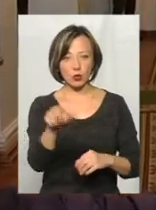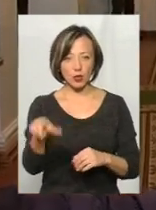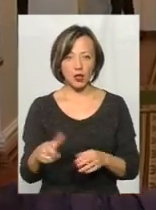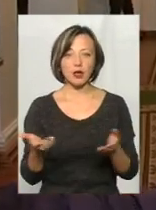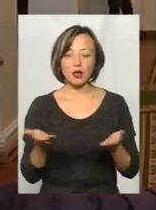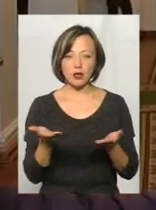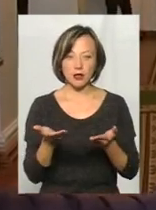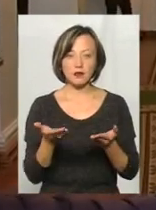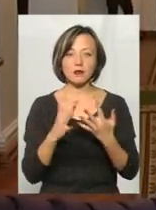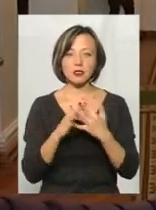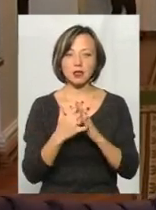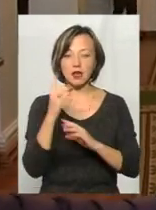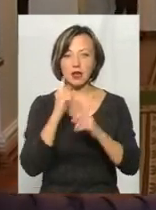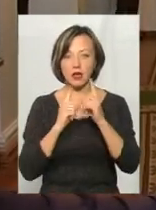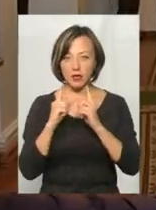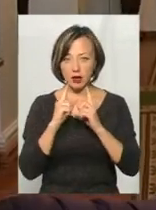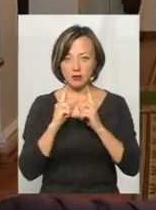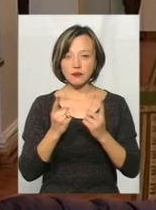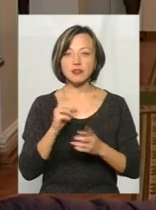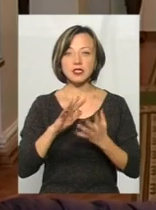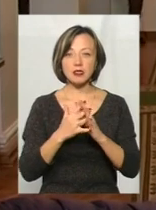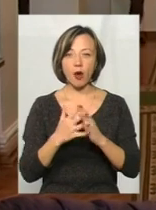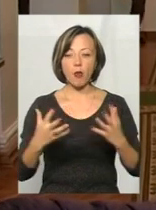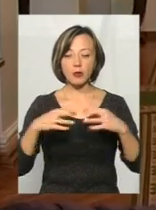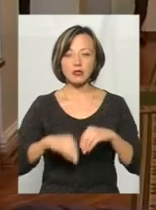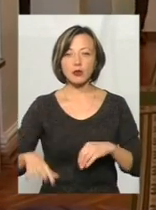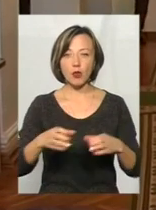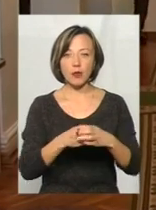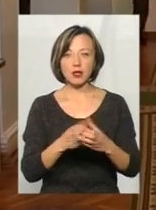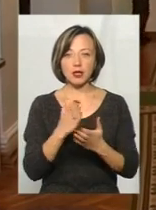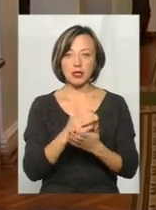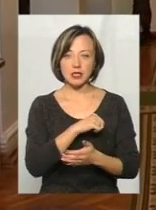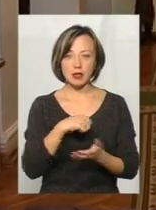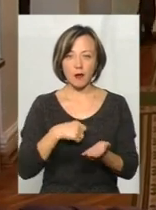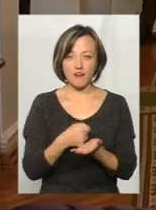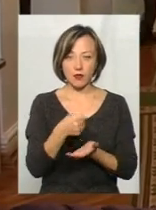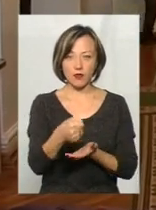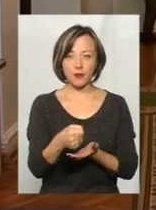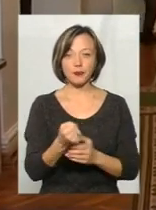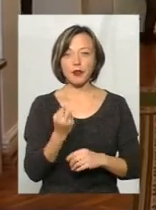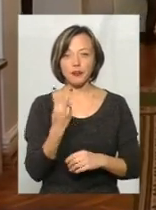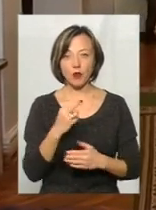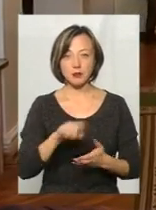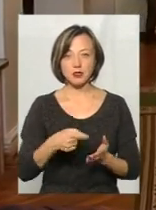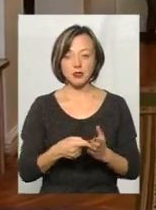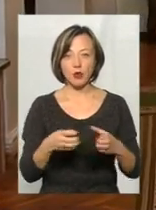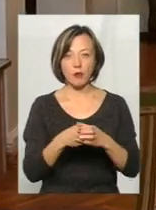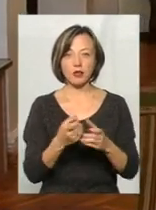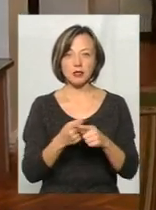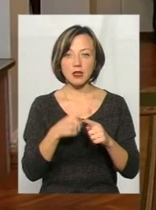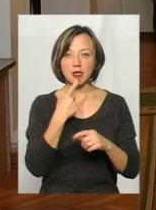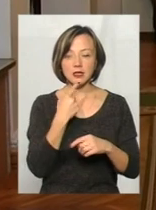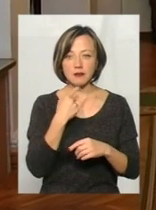в сільських об'єднанніх територіальних громадах йдуть самовисуванцями. А в двох міських громадах це